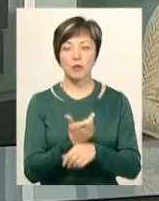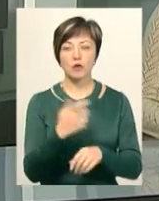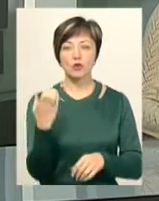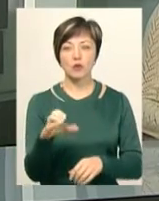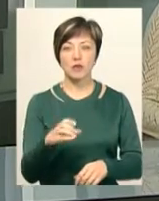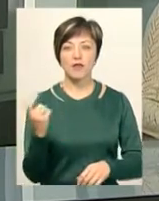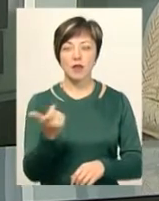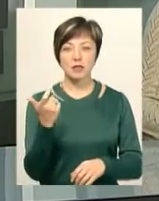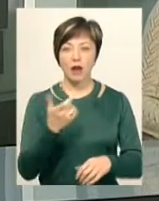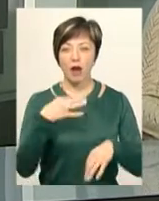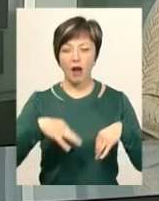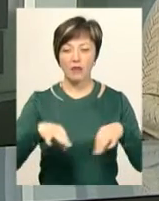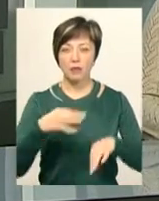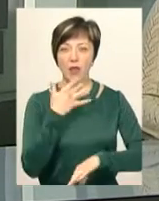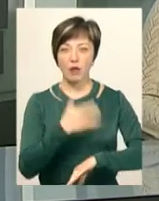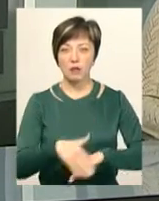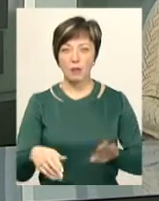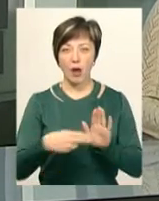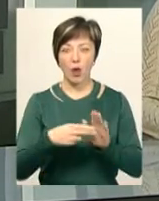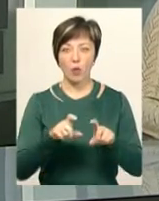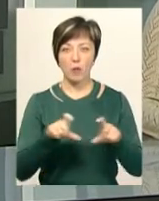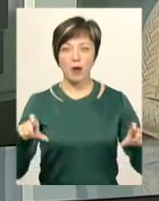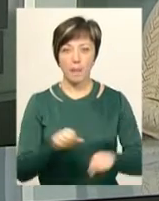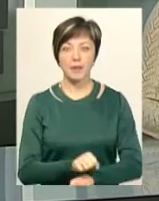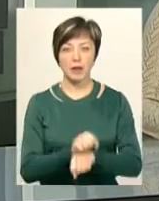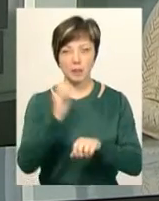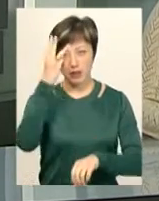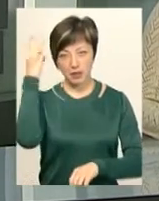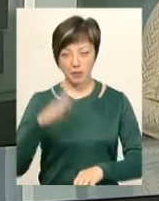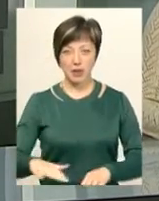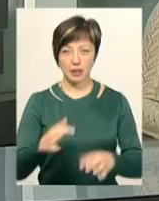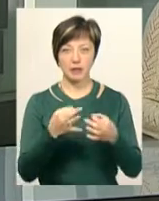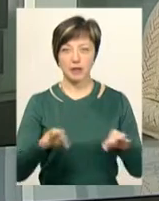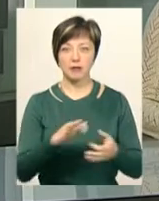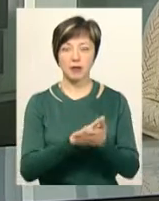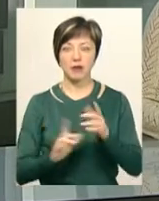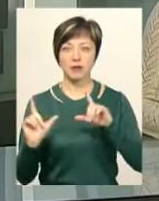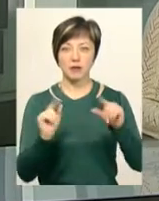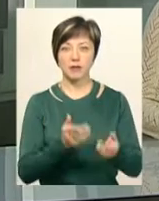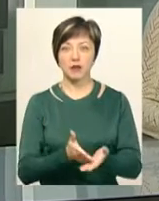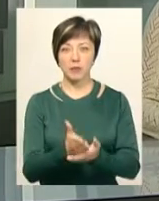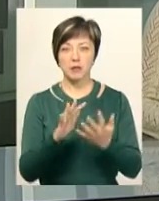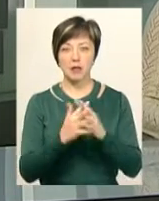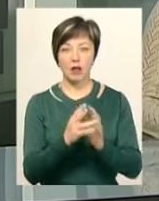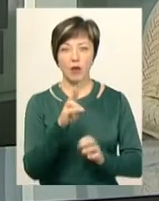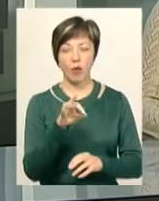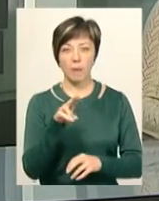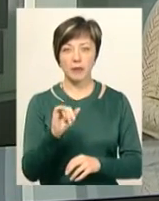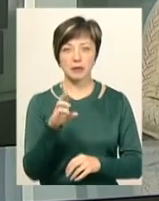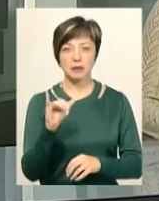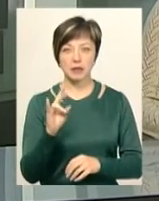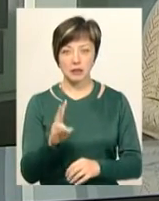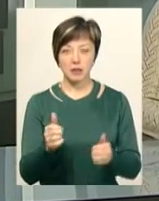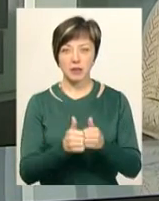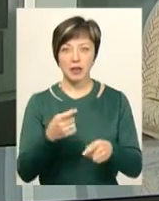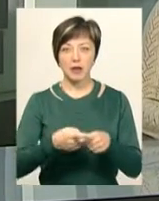автівок на іноземних номерах мітингували на Хмельницькому майдані Незалежності. Далі рушили у напрямку села Копистин, де поблизу